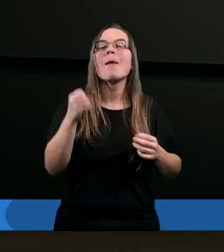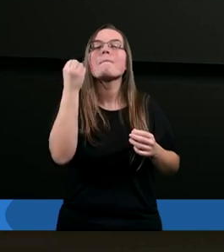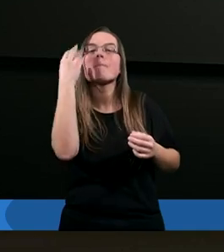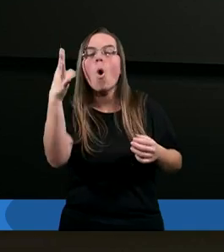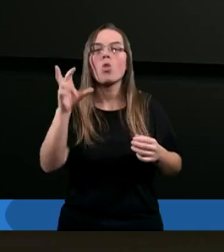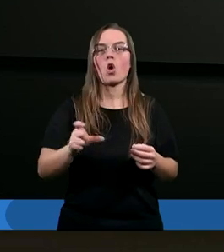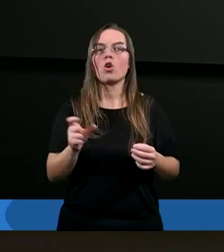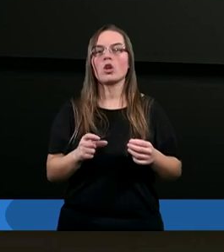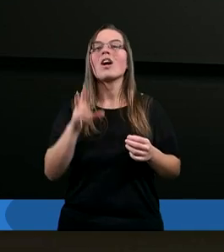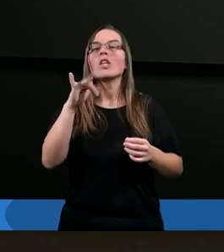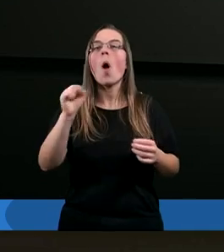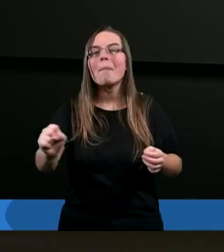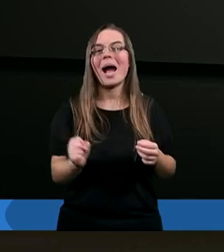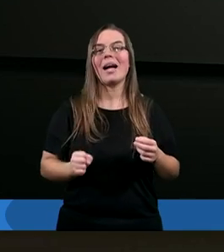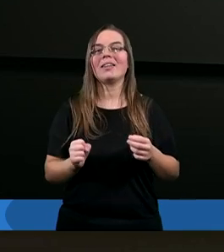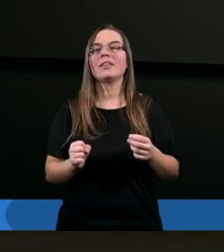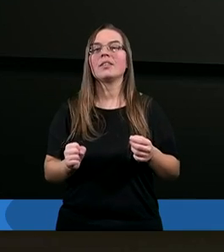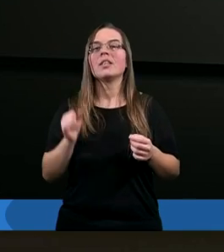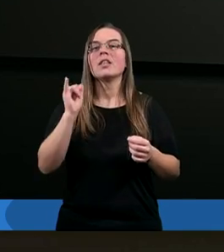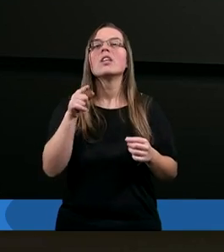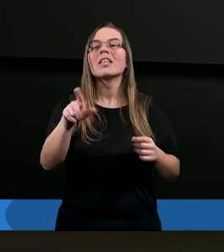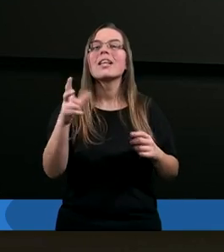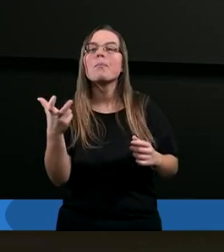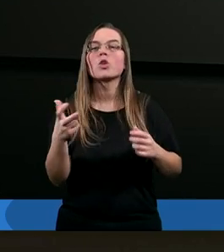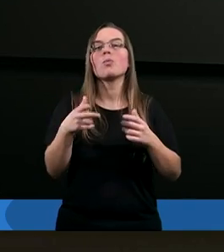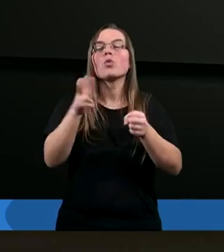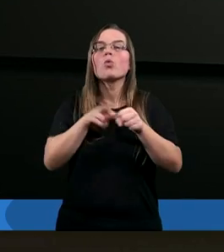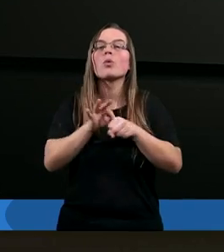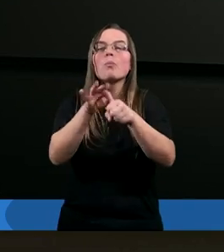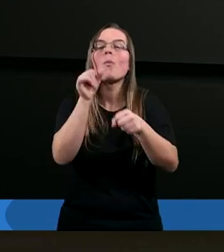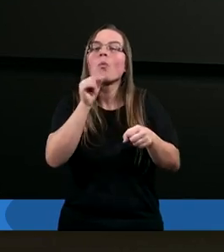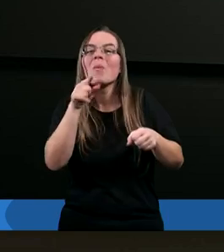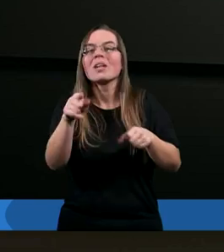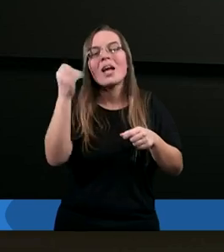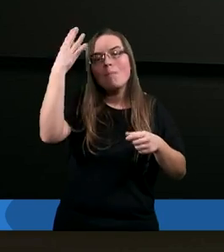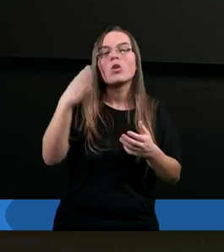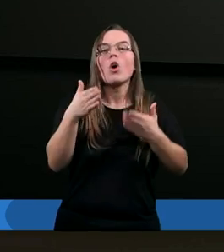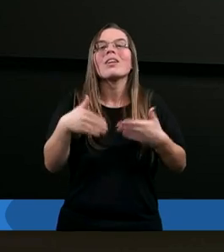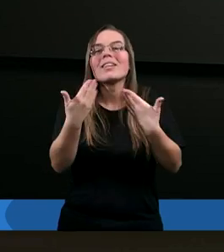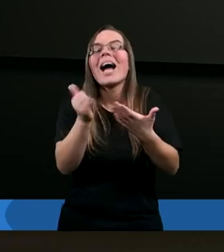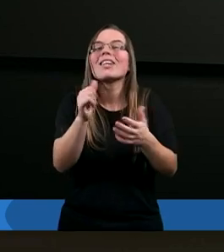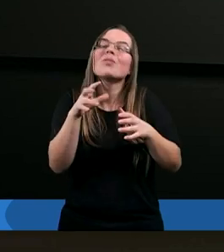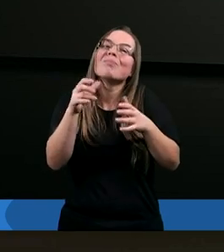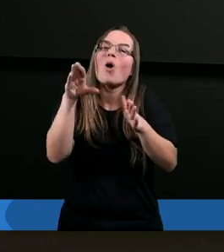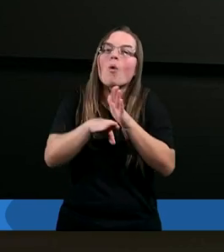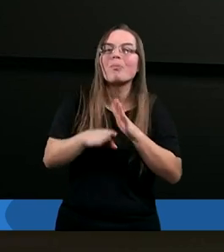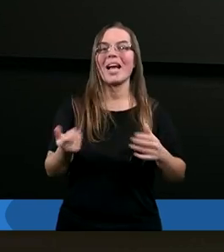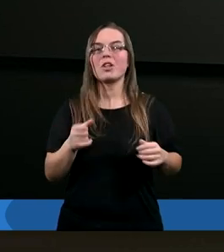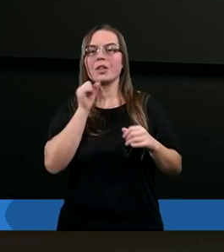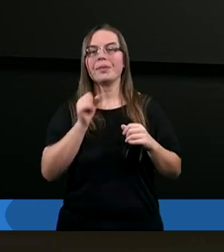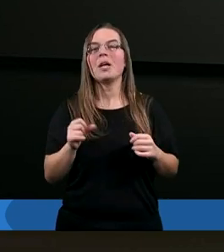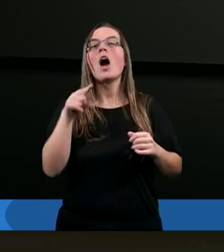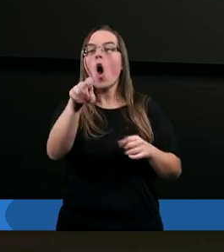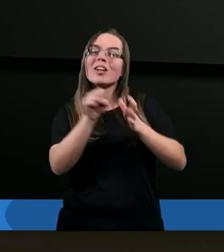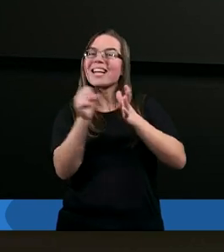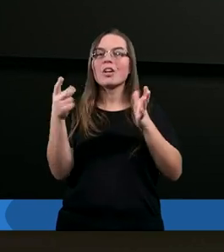ta mądrość Hioba poroniał z tymi, którzy próbowali mu tej mądrości pozornie udzielić. Bo przecież on też